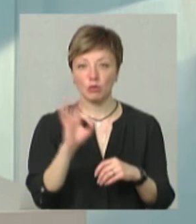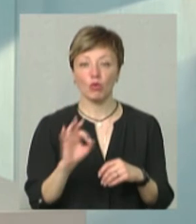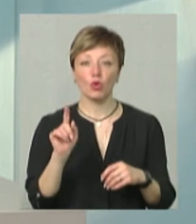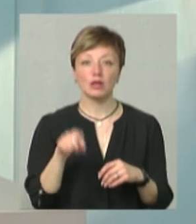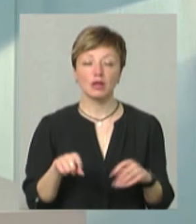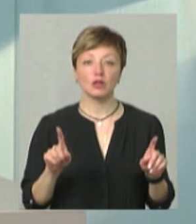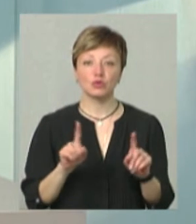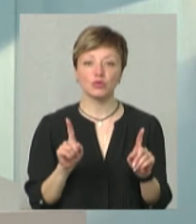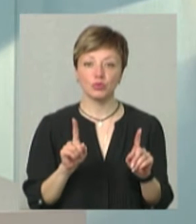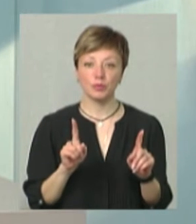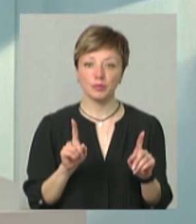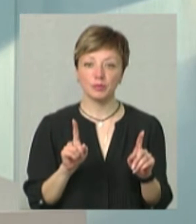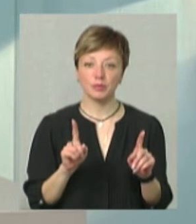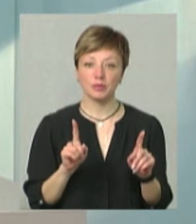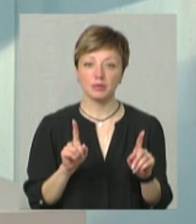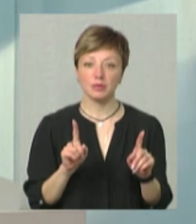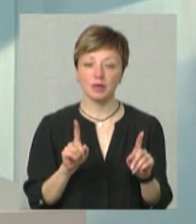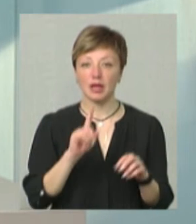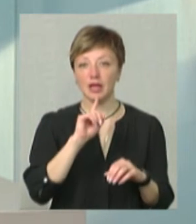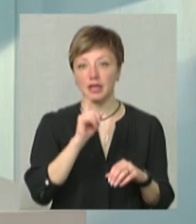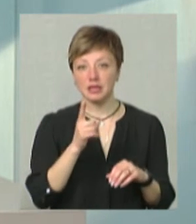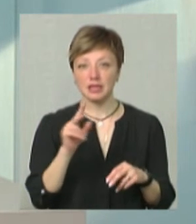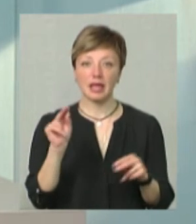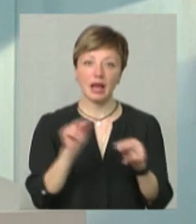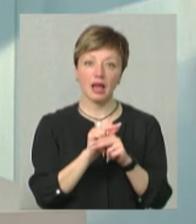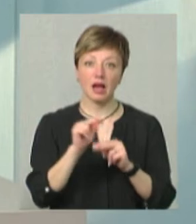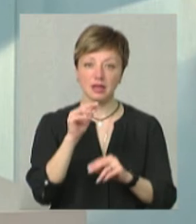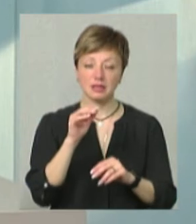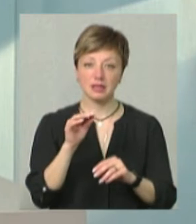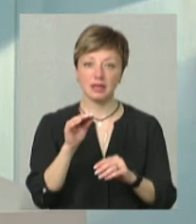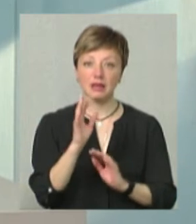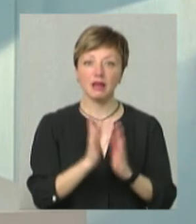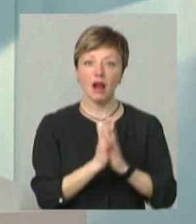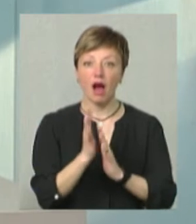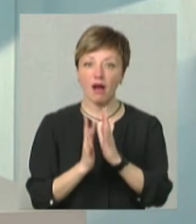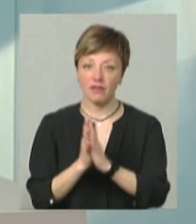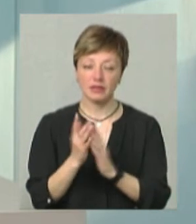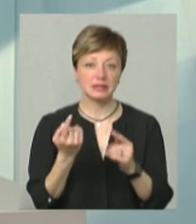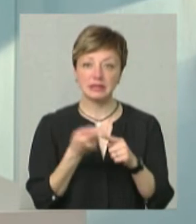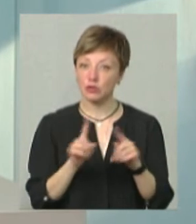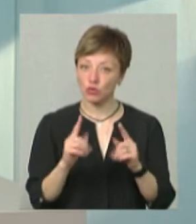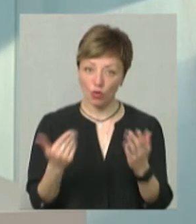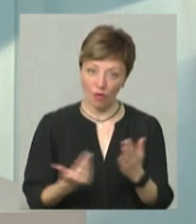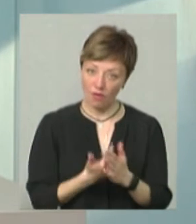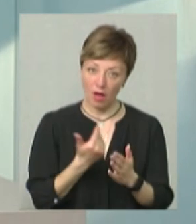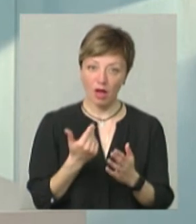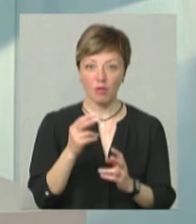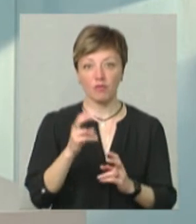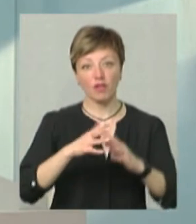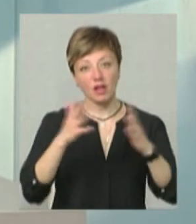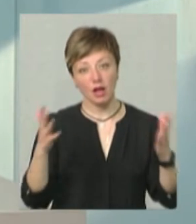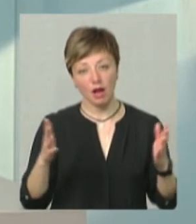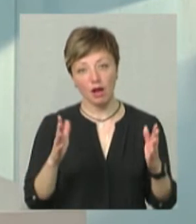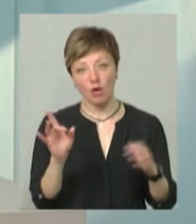і однорічні та лікарські трави вирощують. Це щось нове і чи це в промислових